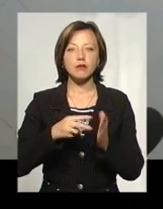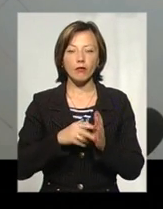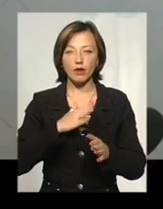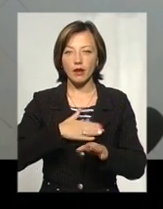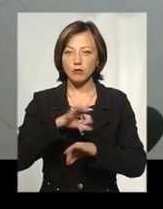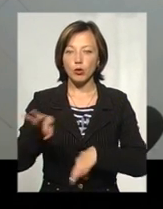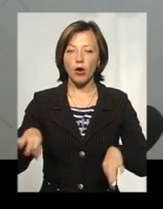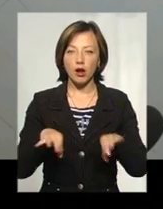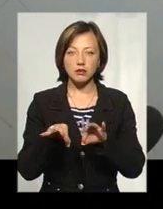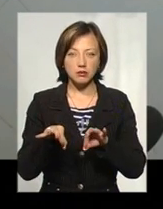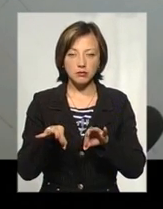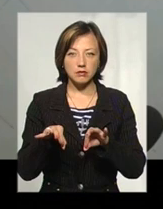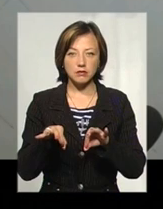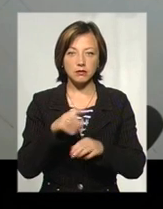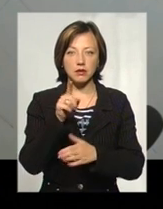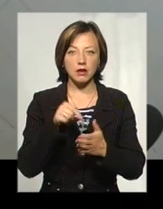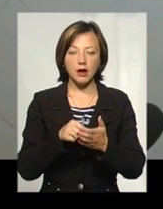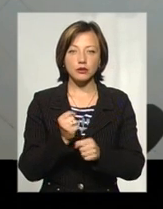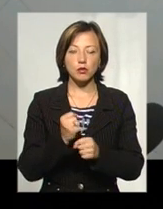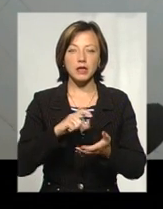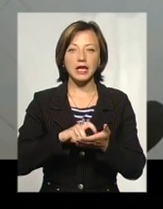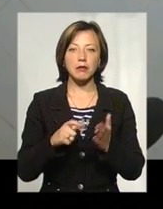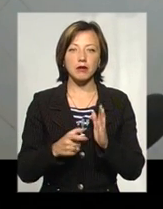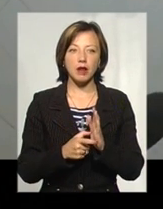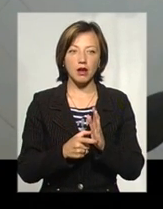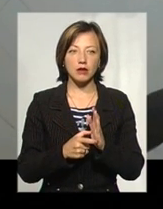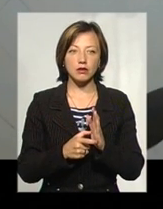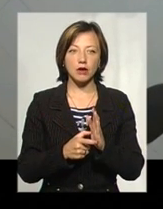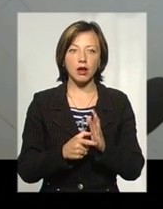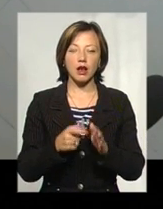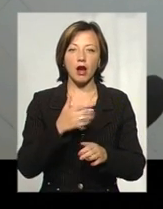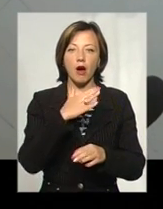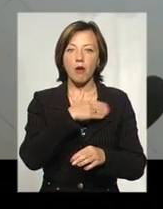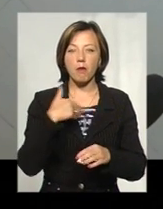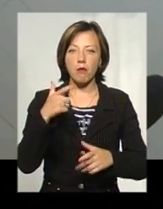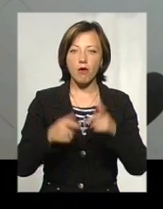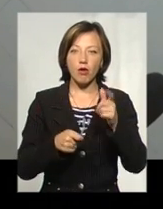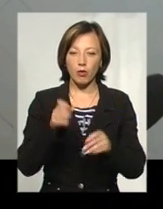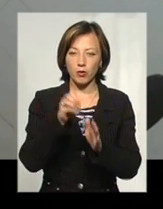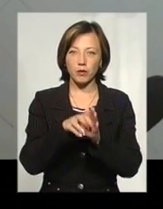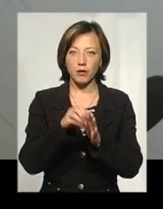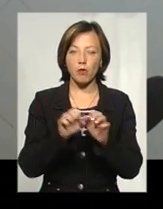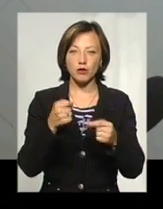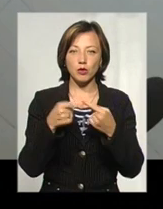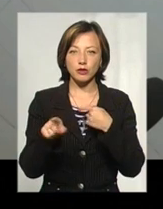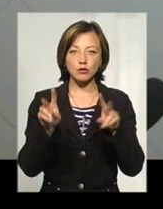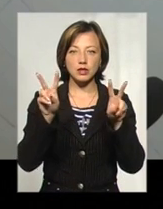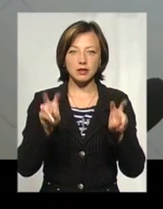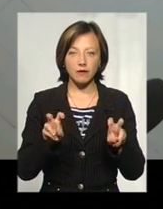проект? Передбачає зробити кімнату для стіджування, можливо, вона буде по-іншому називатися, але